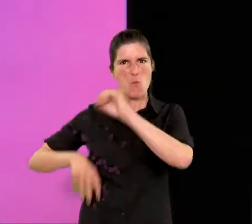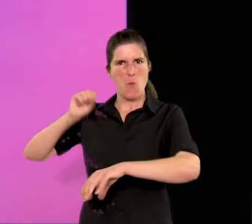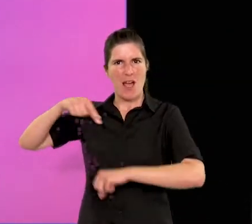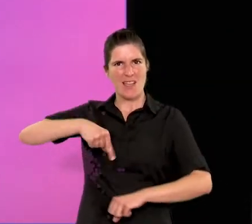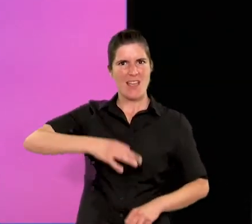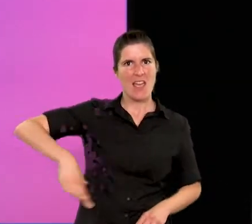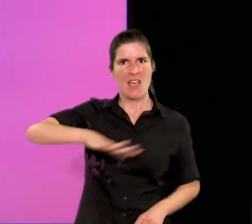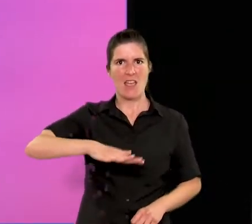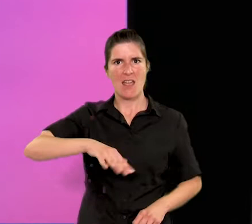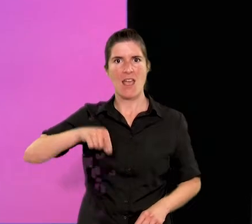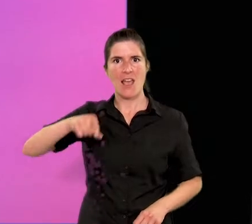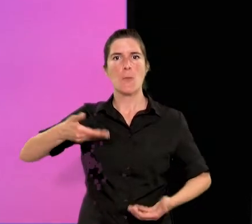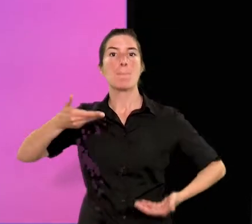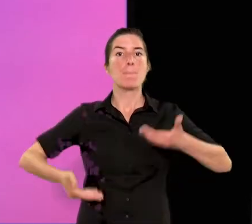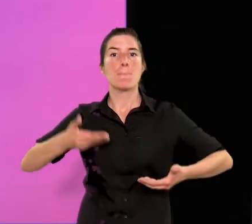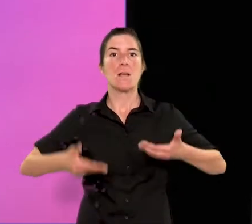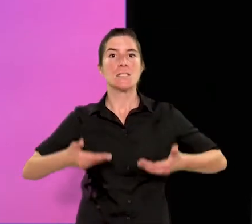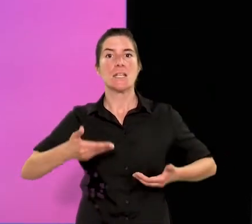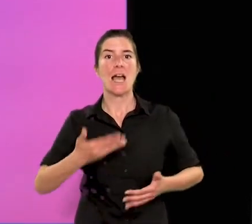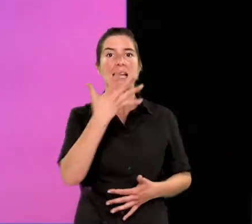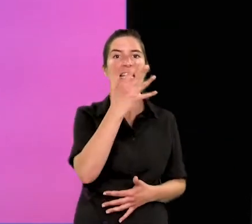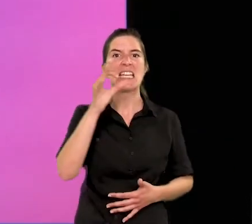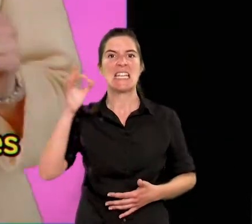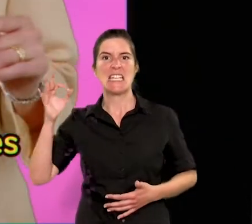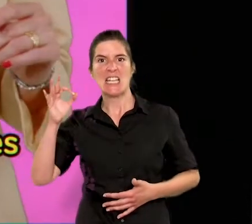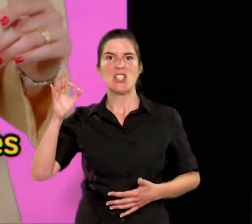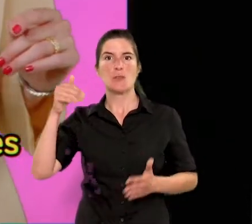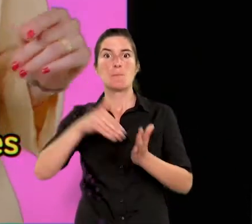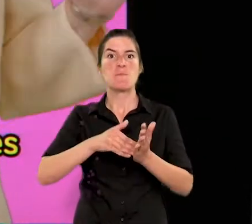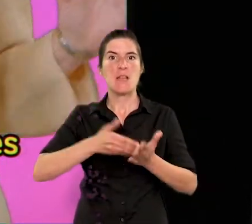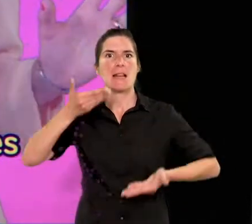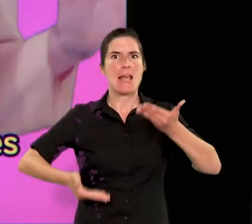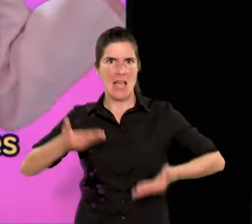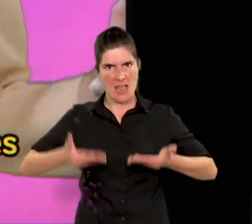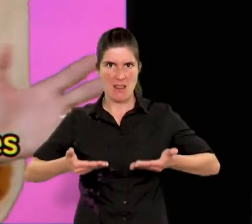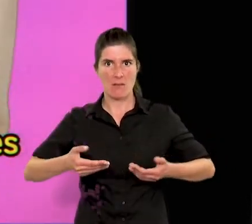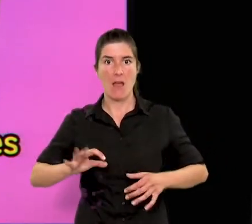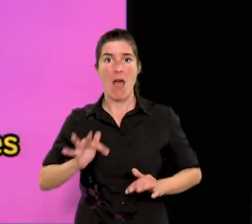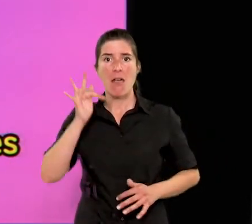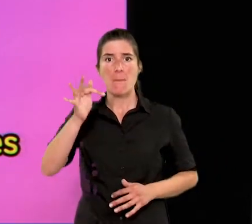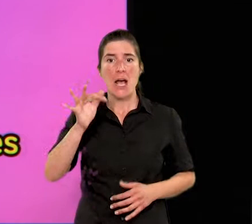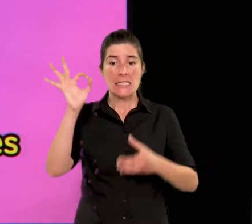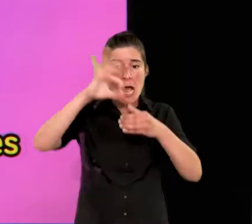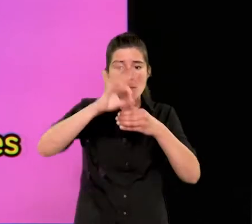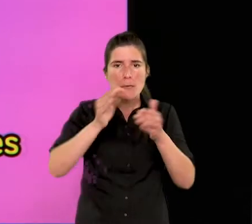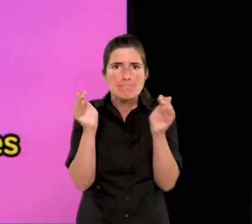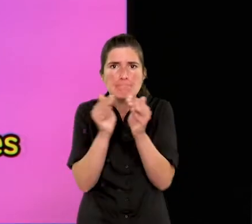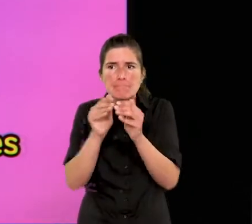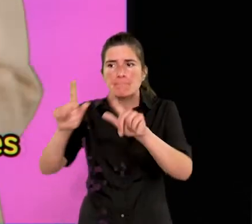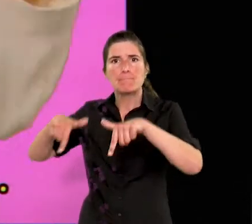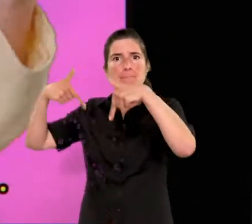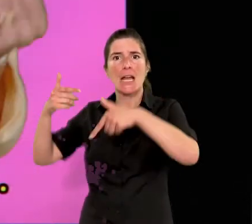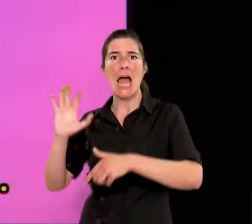Una xifra que equivale a 500 tones de residus! A més, per la seva mida, aquestes càpsules no es poden llençar al